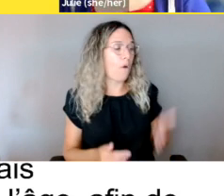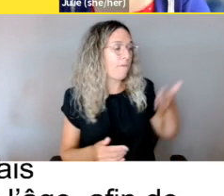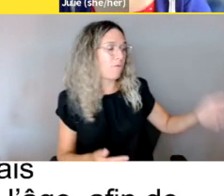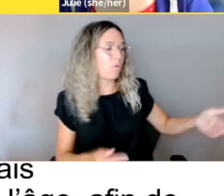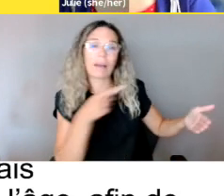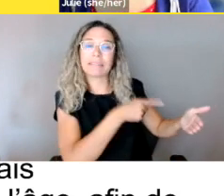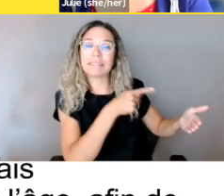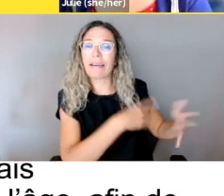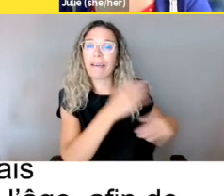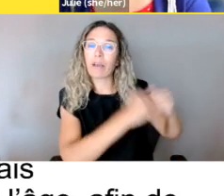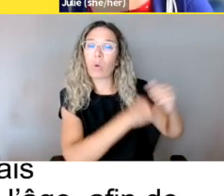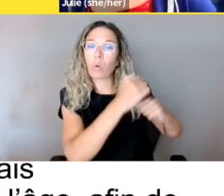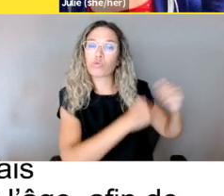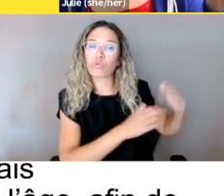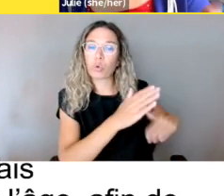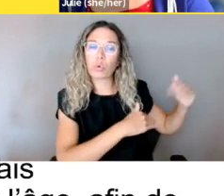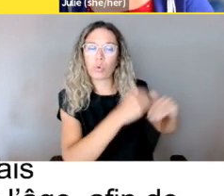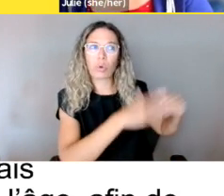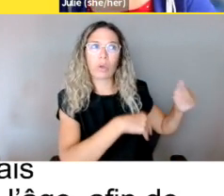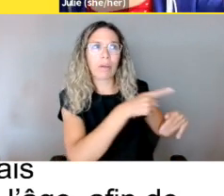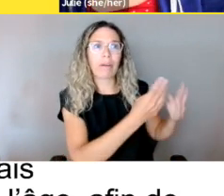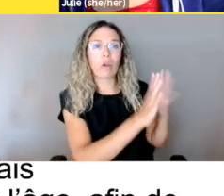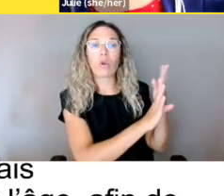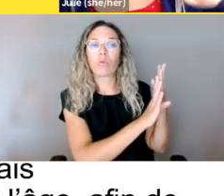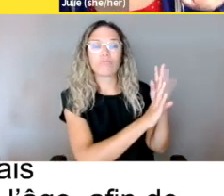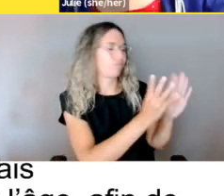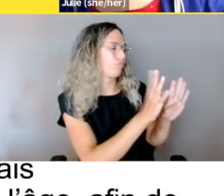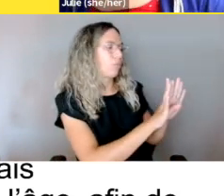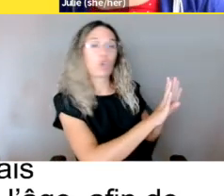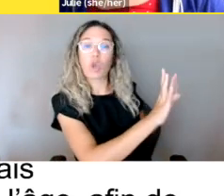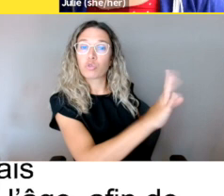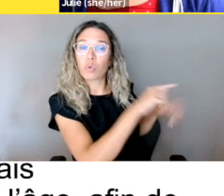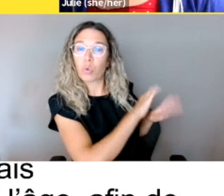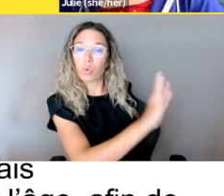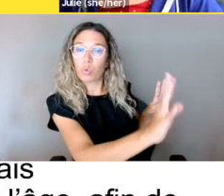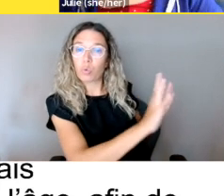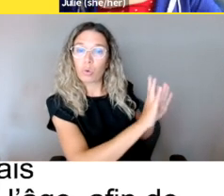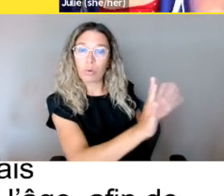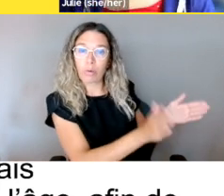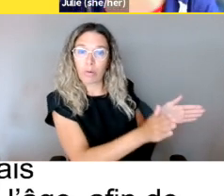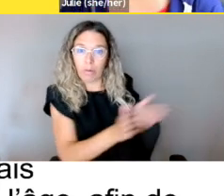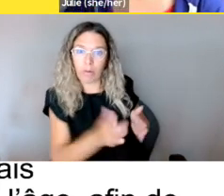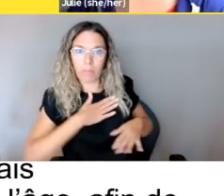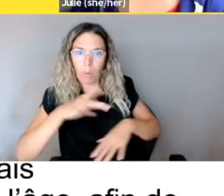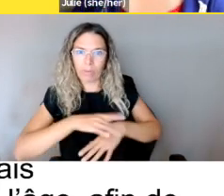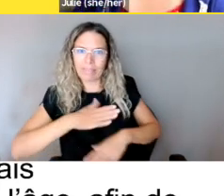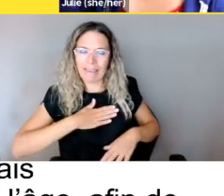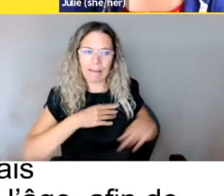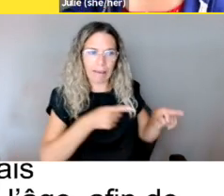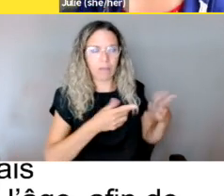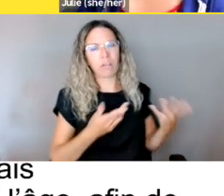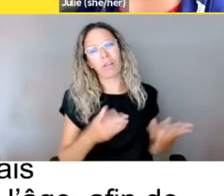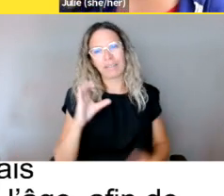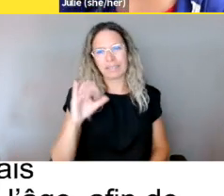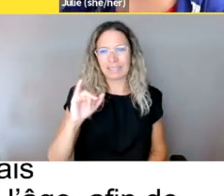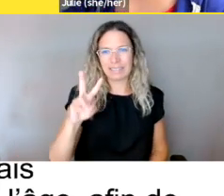qui a construit une clôture sur ton terrain, donc ça